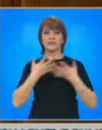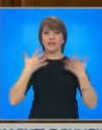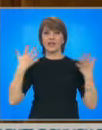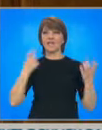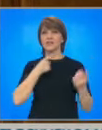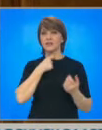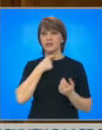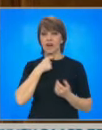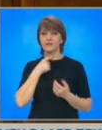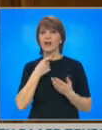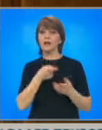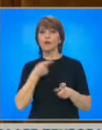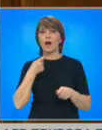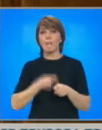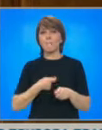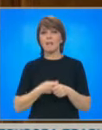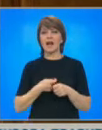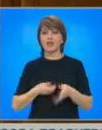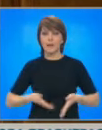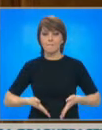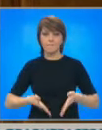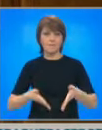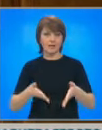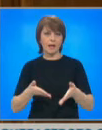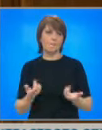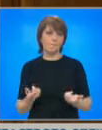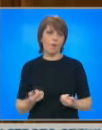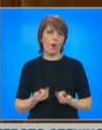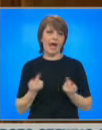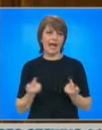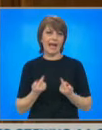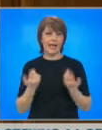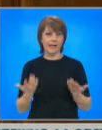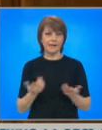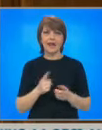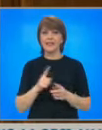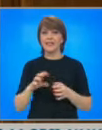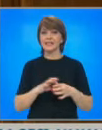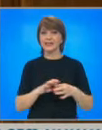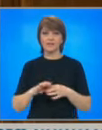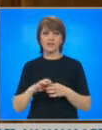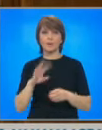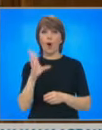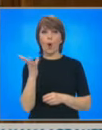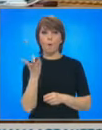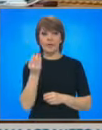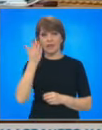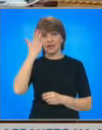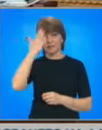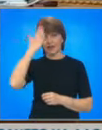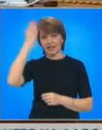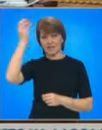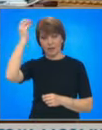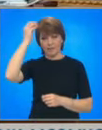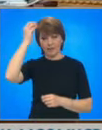подвиг и саможертва правят пътя ни по-лег, а целта по-ясна. Независима, обединена и справедлива България.